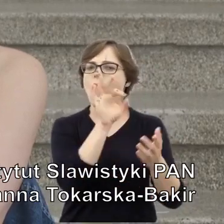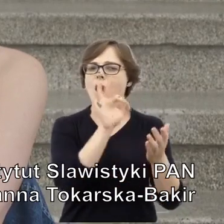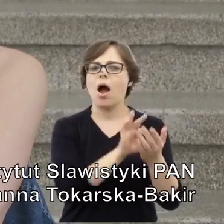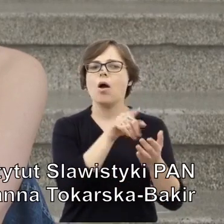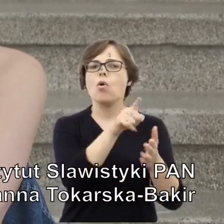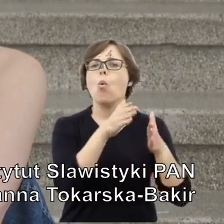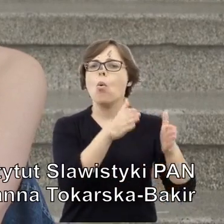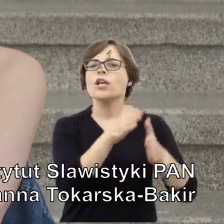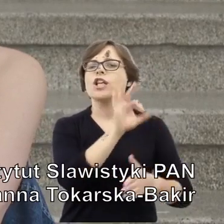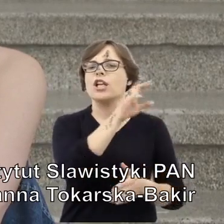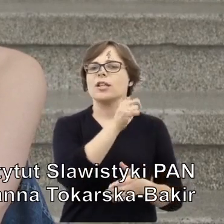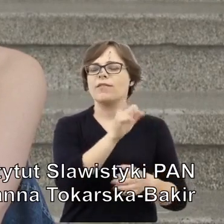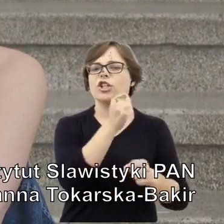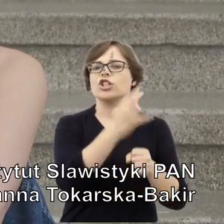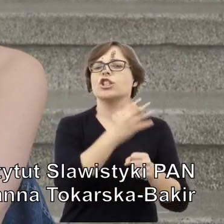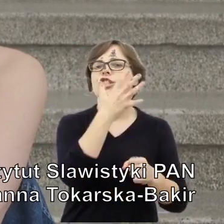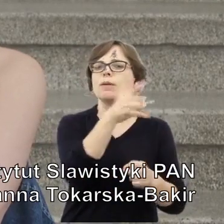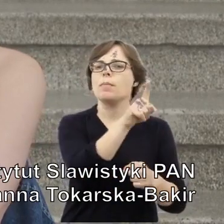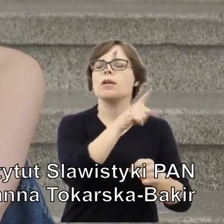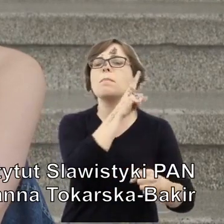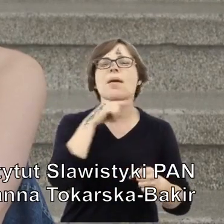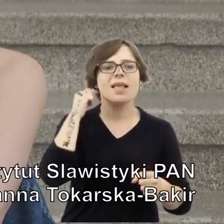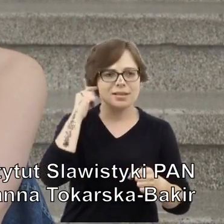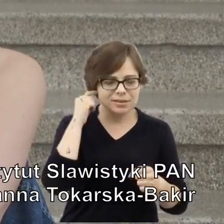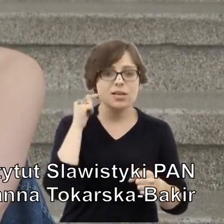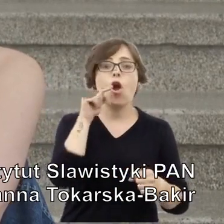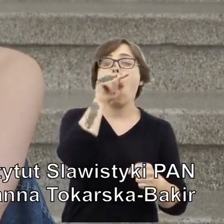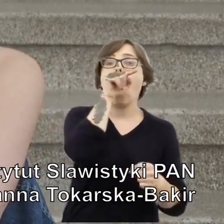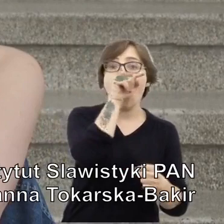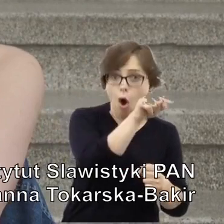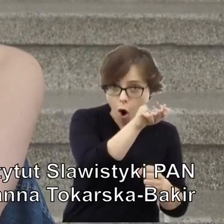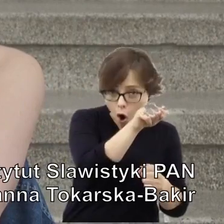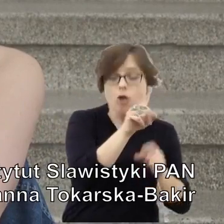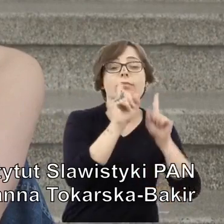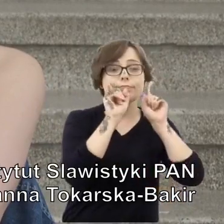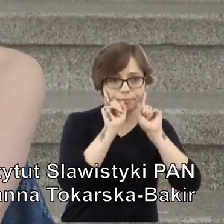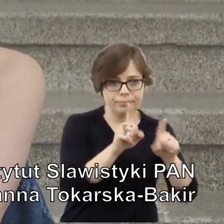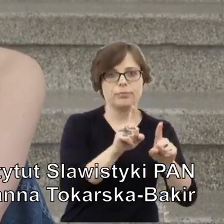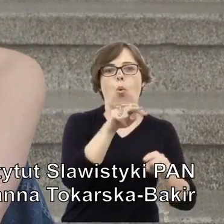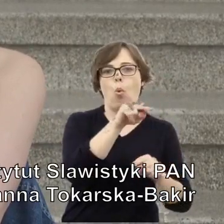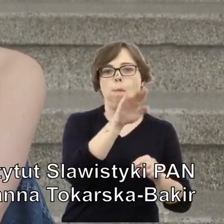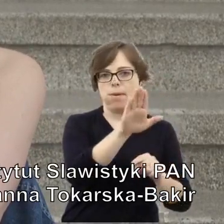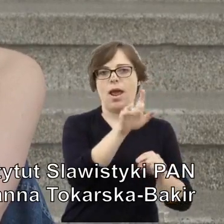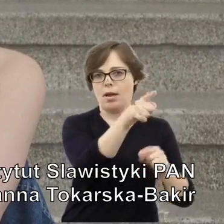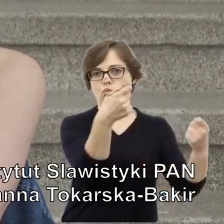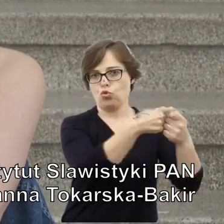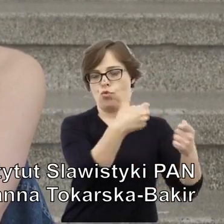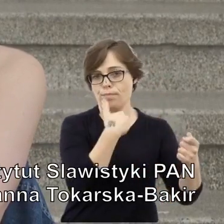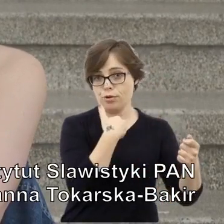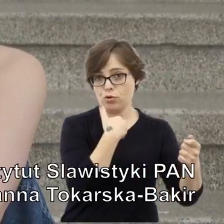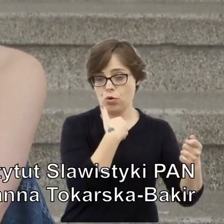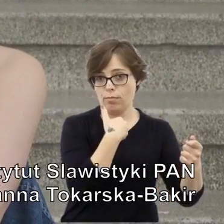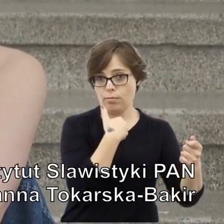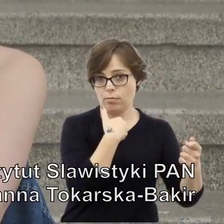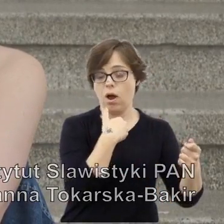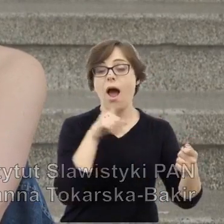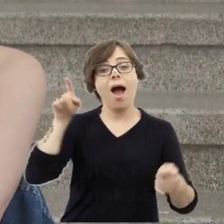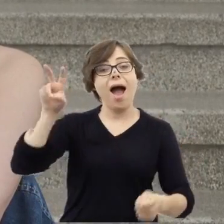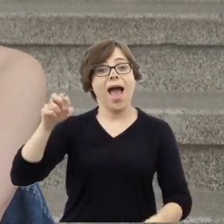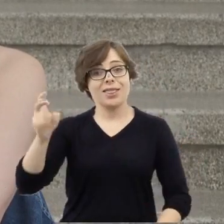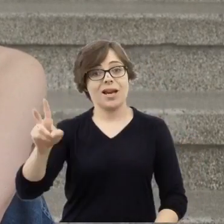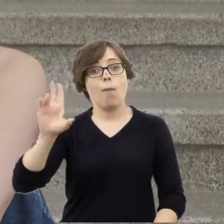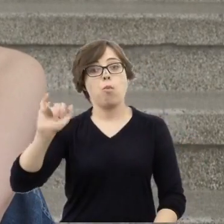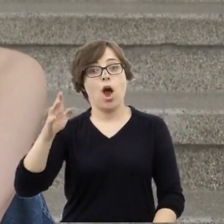przy Sienkiewicza 45 i to był informator UB. Natomiast Henryk Błaszczyk był